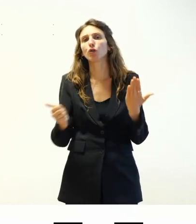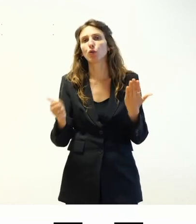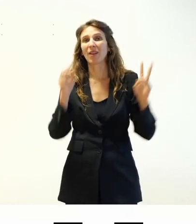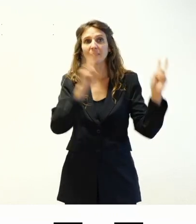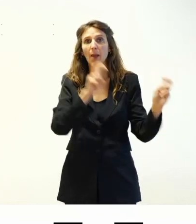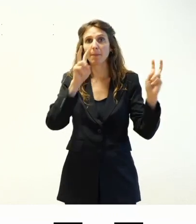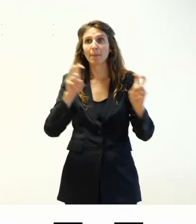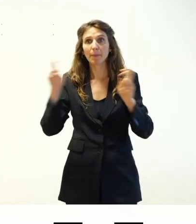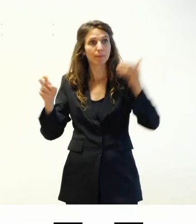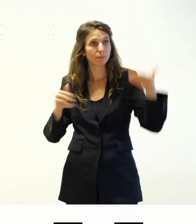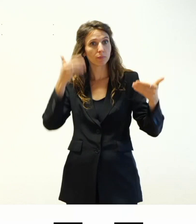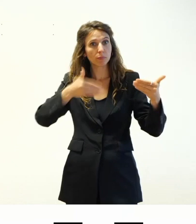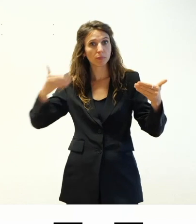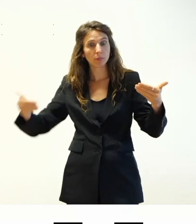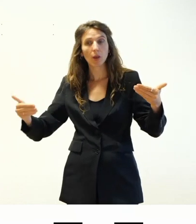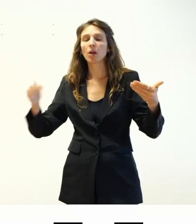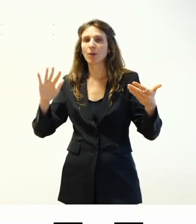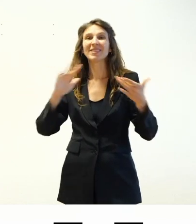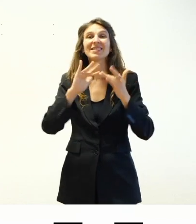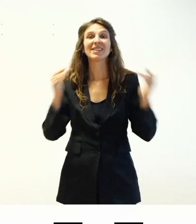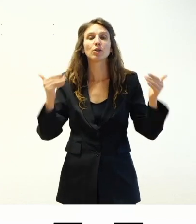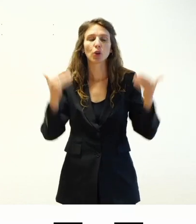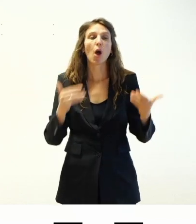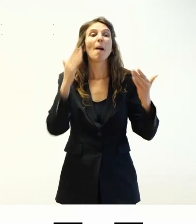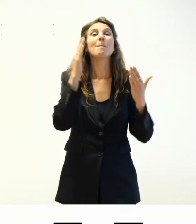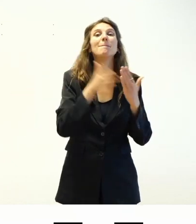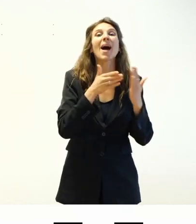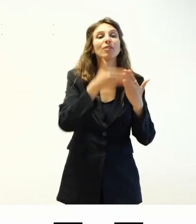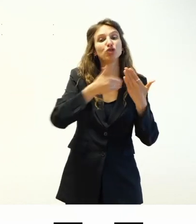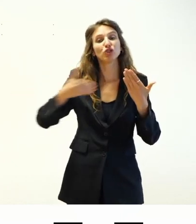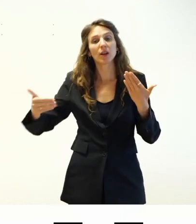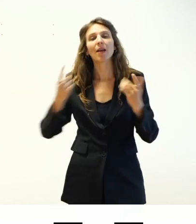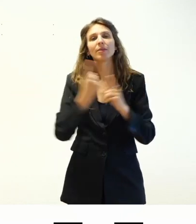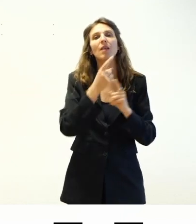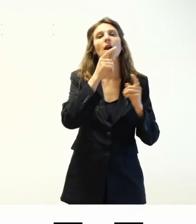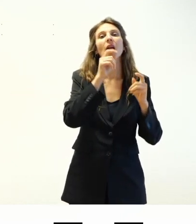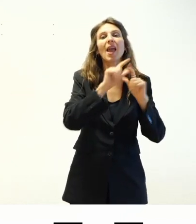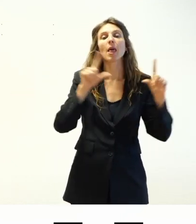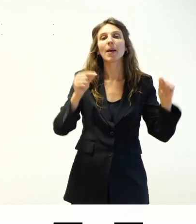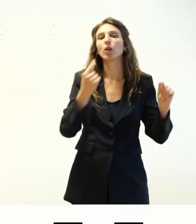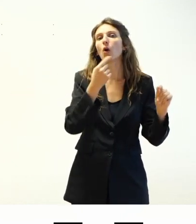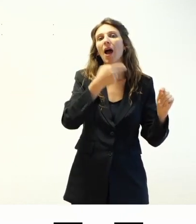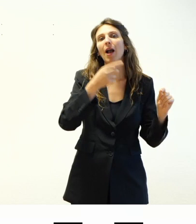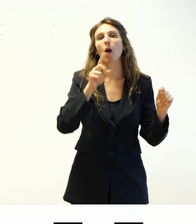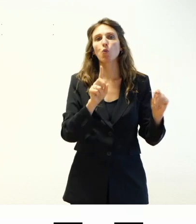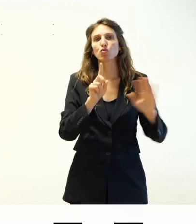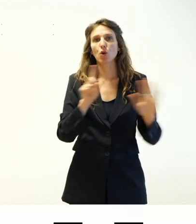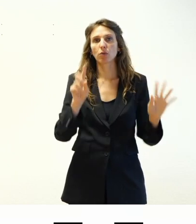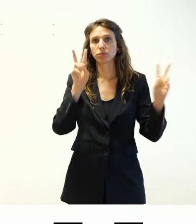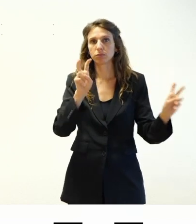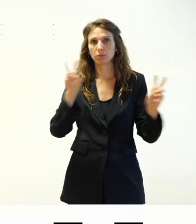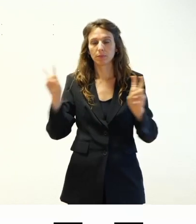sito no ogni pagina di wordpress deve avere un elemento h1 nelle pagine che